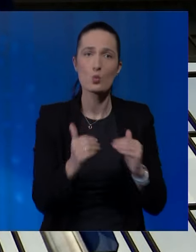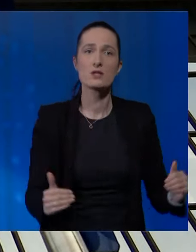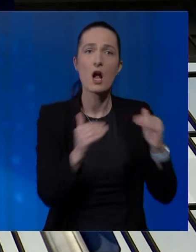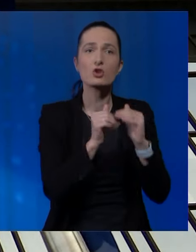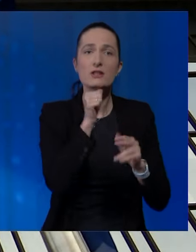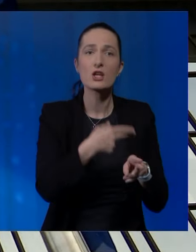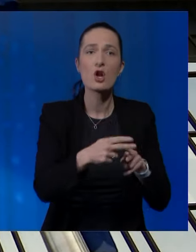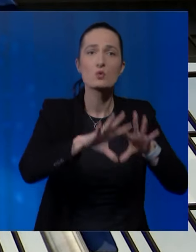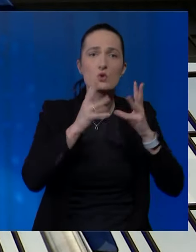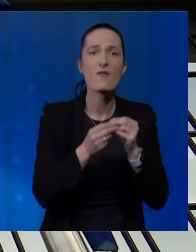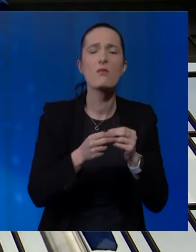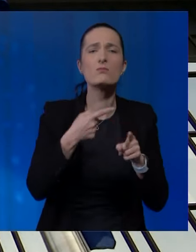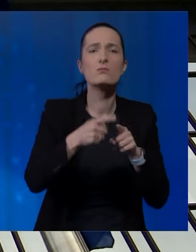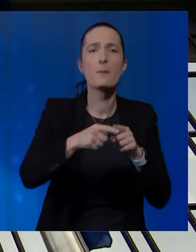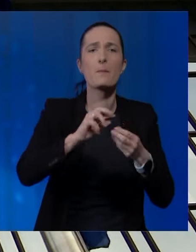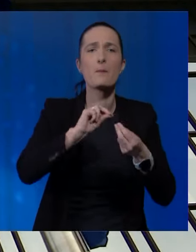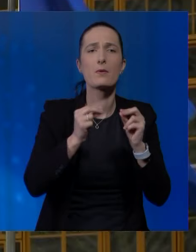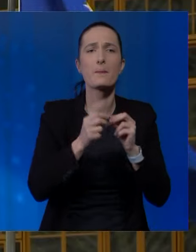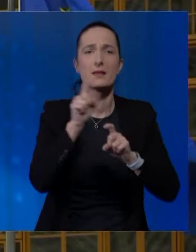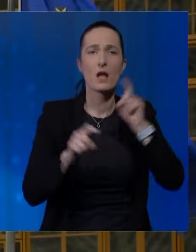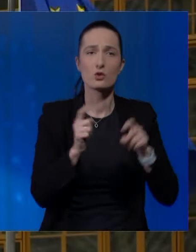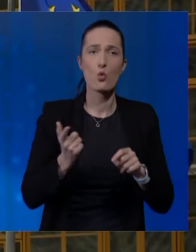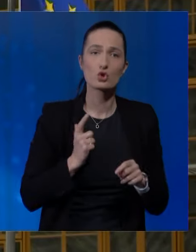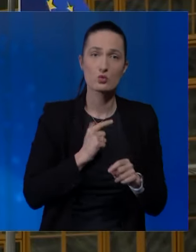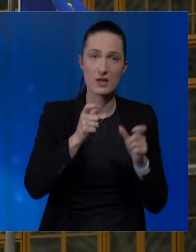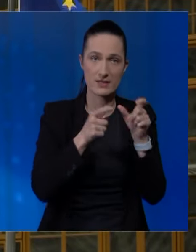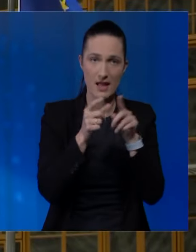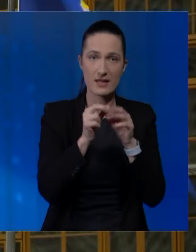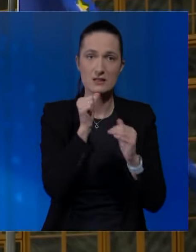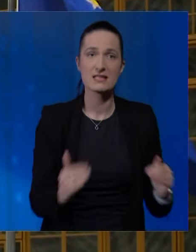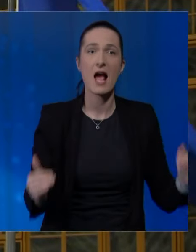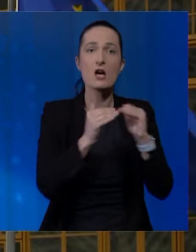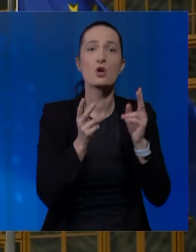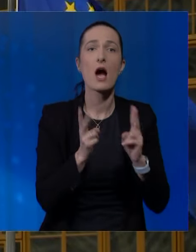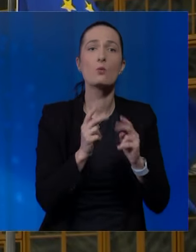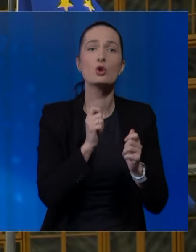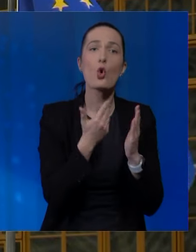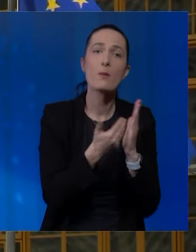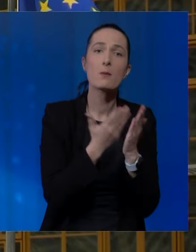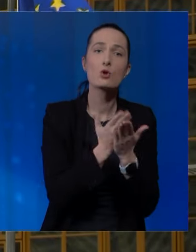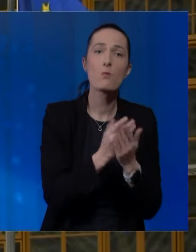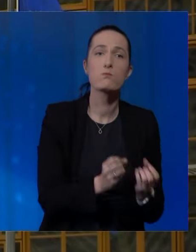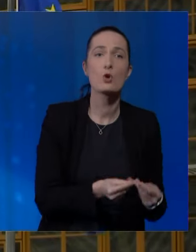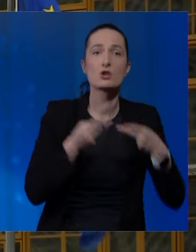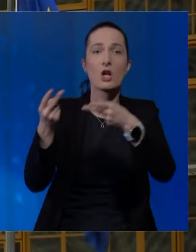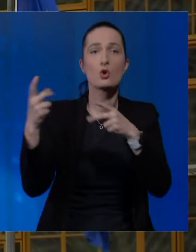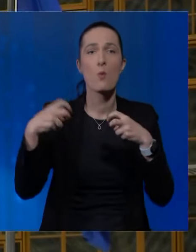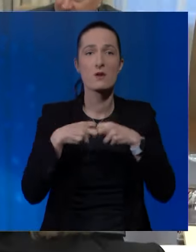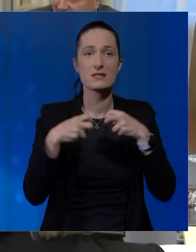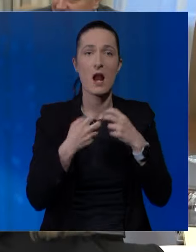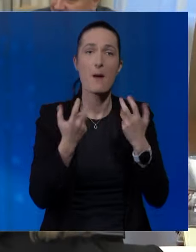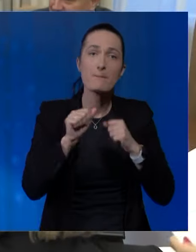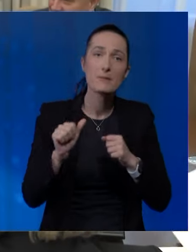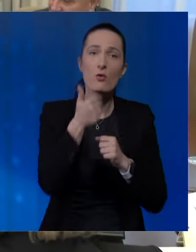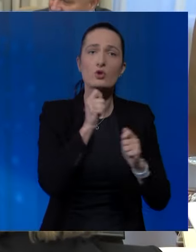usaglašena i rješena su sva sporna pitanja. Očekuje se i da SDA da saglasnost kako bi dokument bio prosljeđen u Brisel.